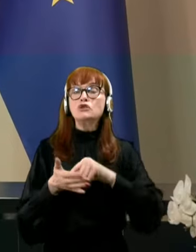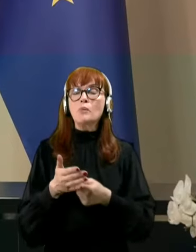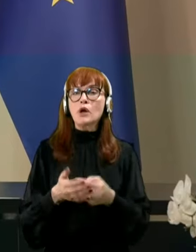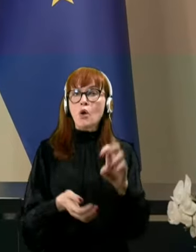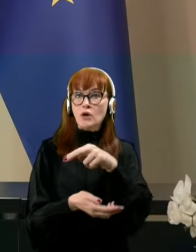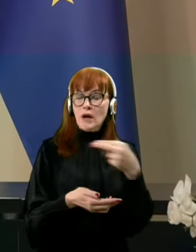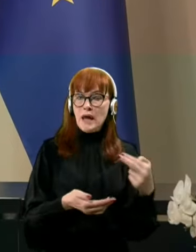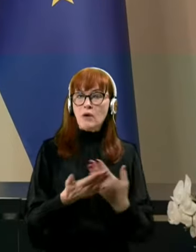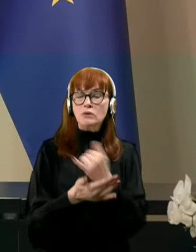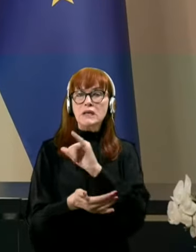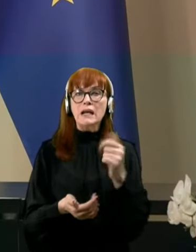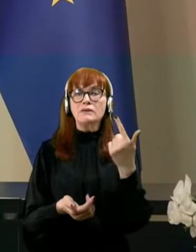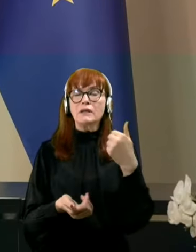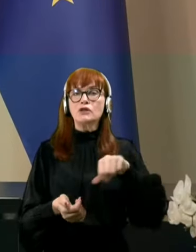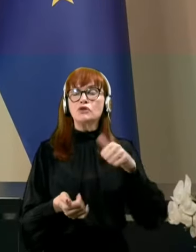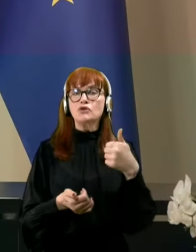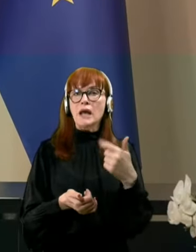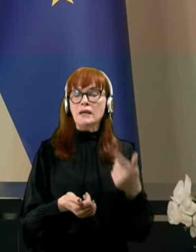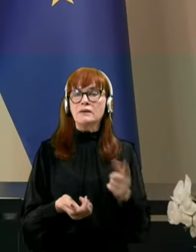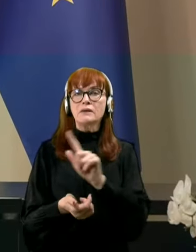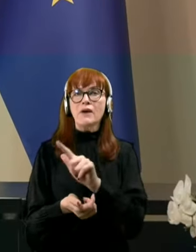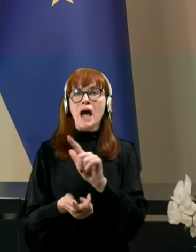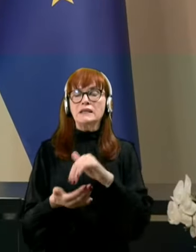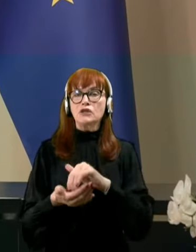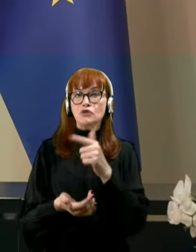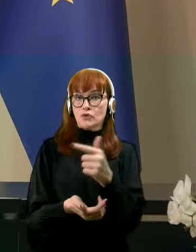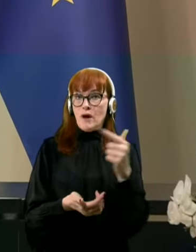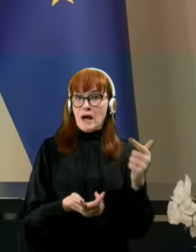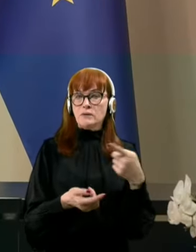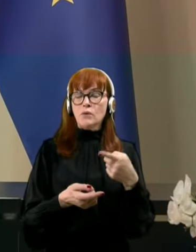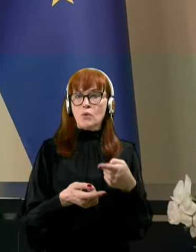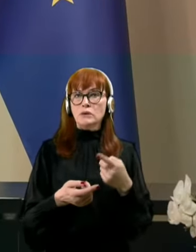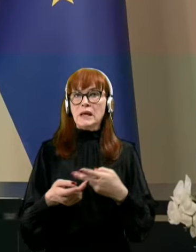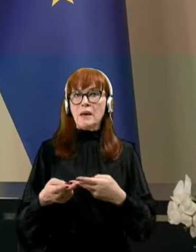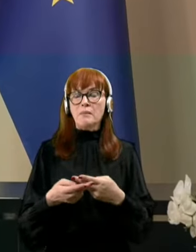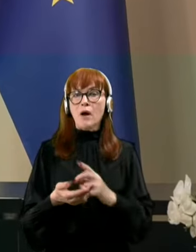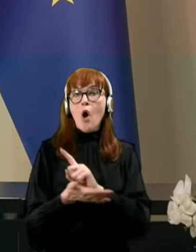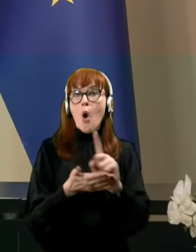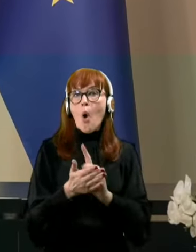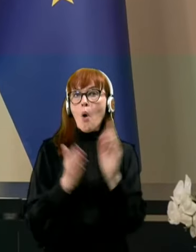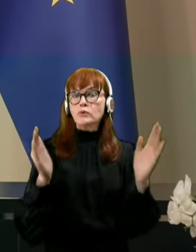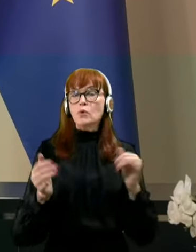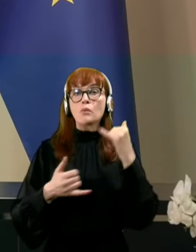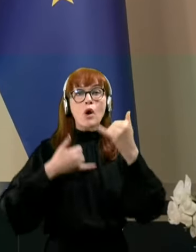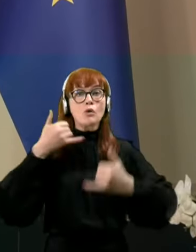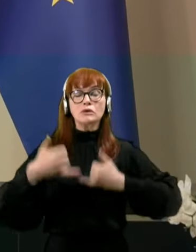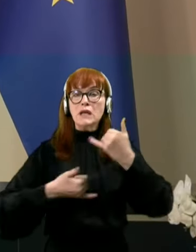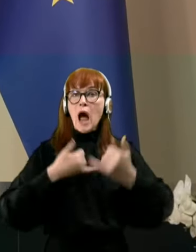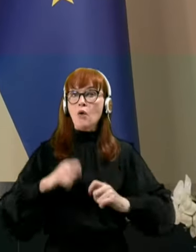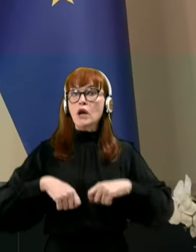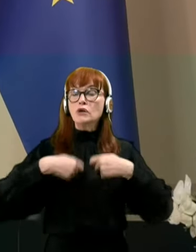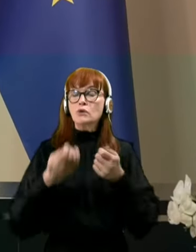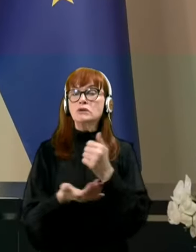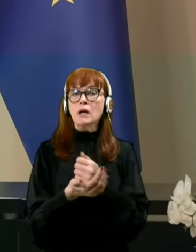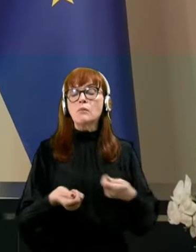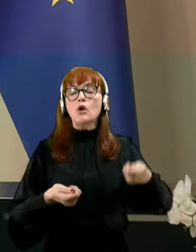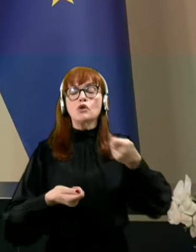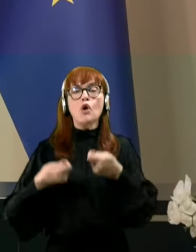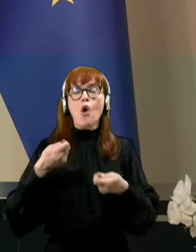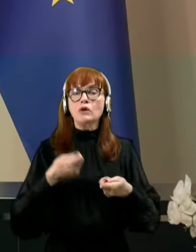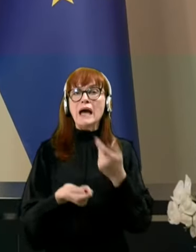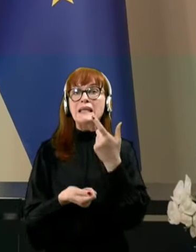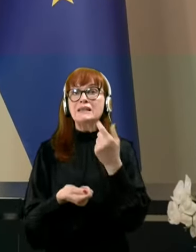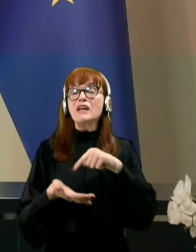2021 in za leto 2022, torej v tem tranzicijskem obdobju, vsako leto zagotavljamo še dodatnih